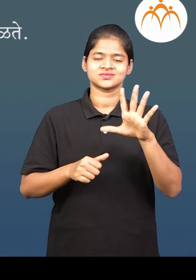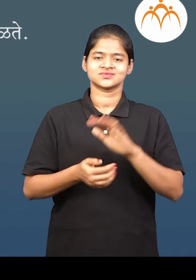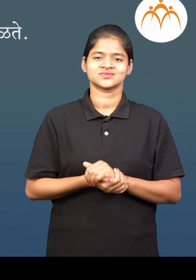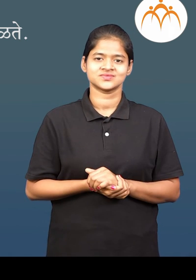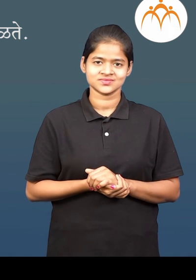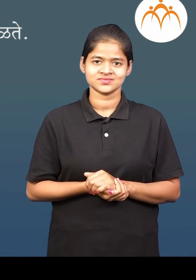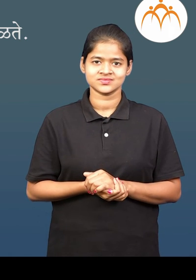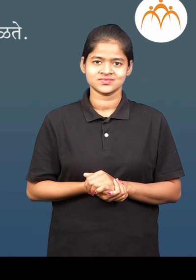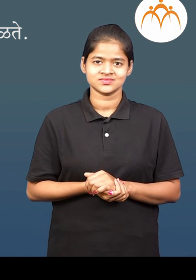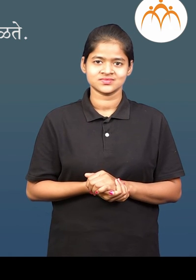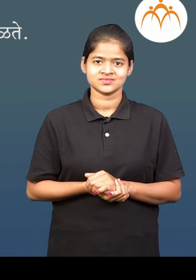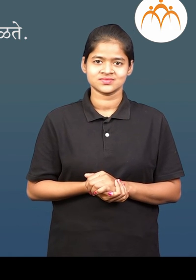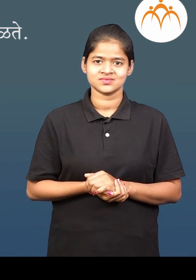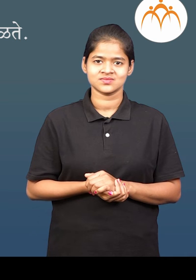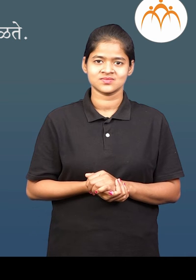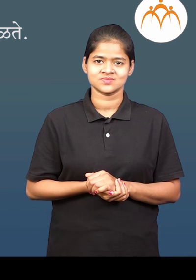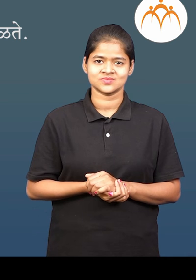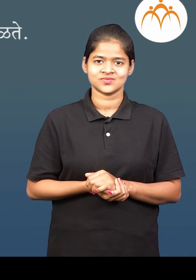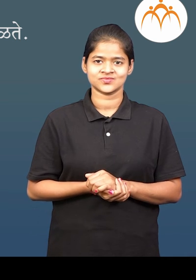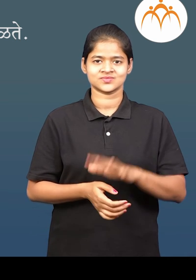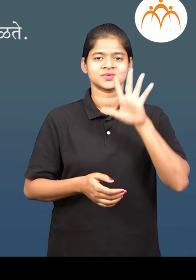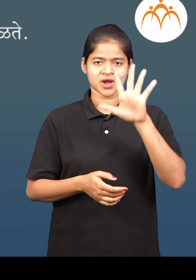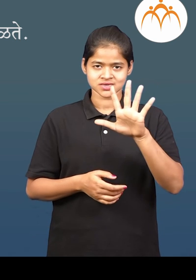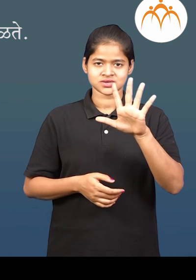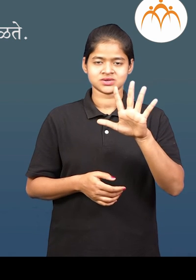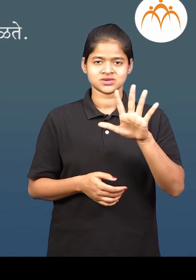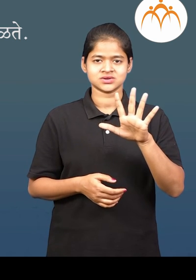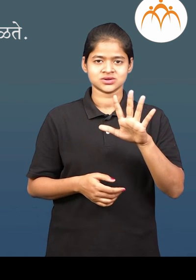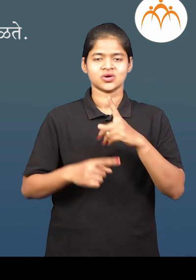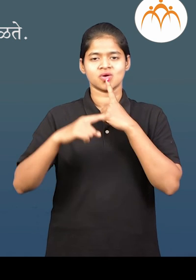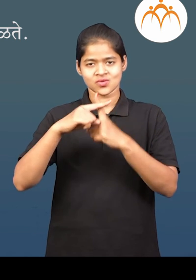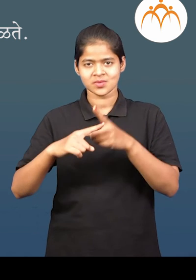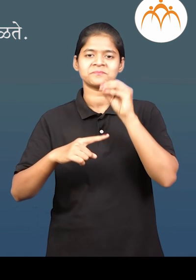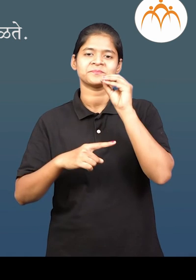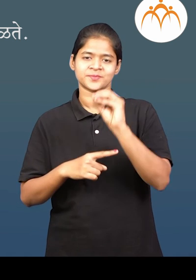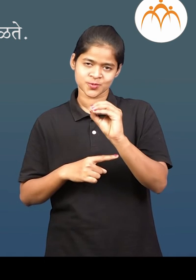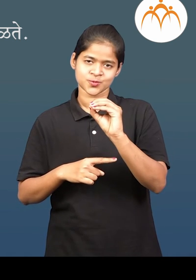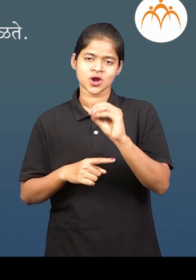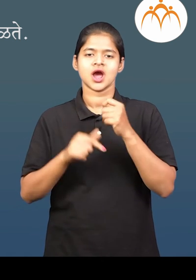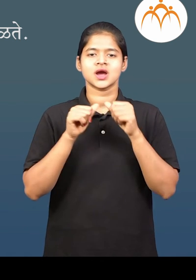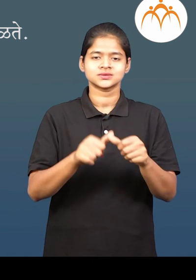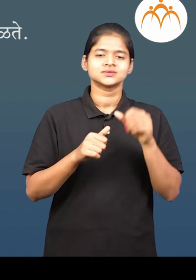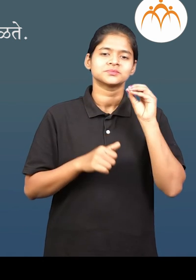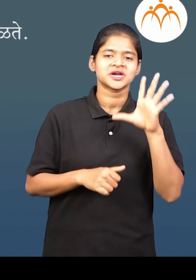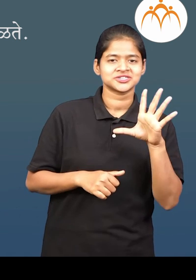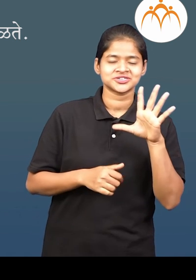5 या संख्यत 0 मिलावले तरी उत्तर 5 ची ते